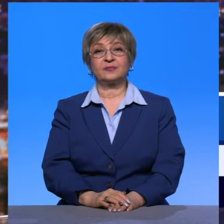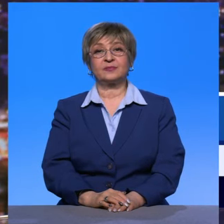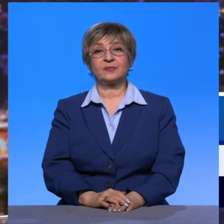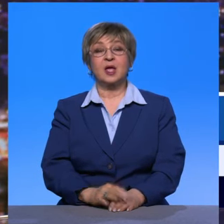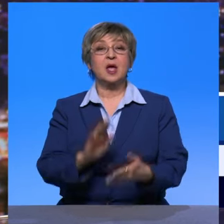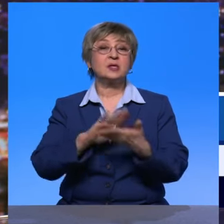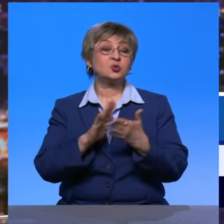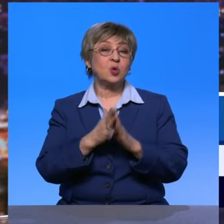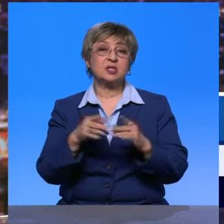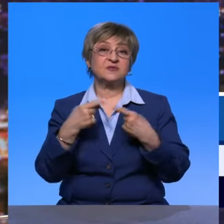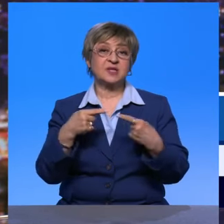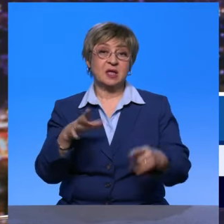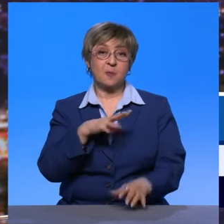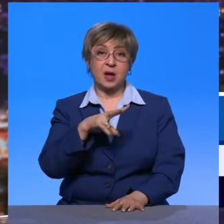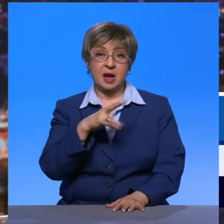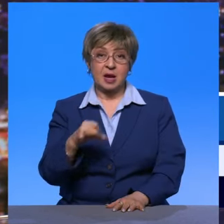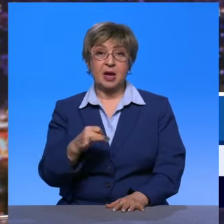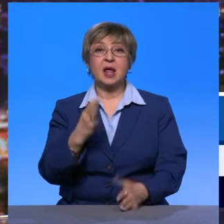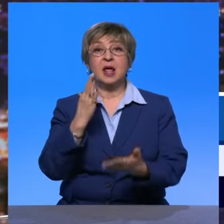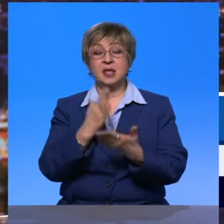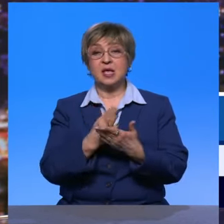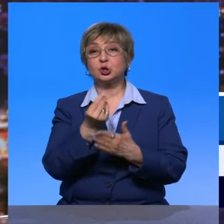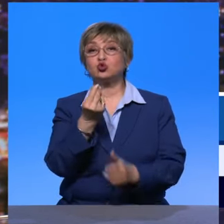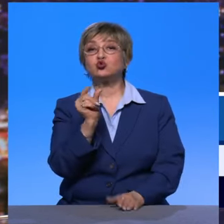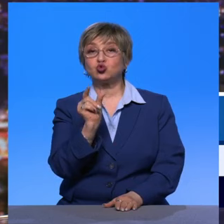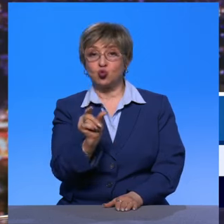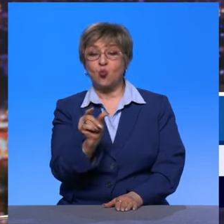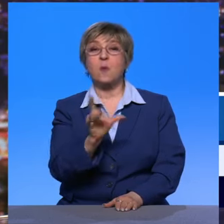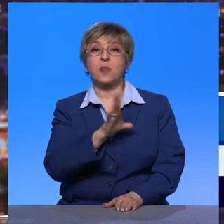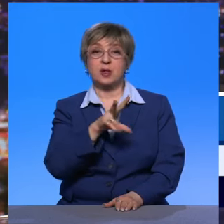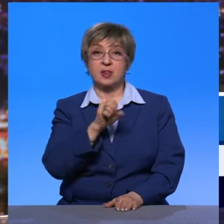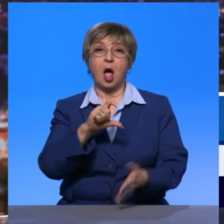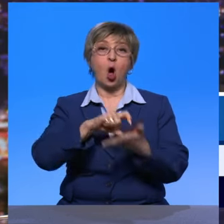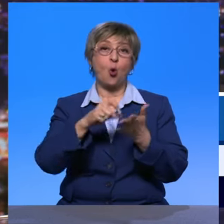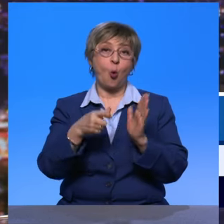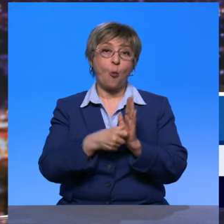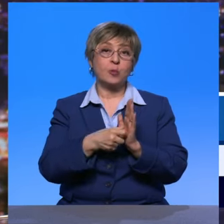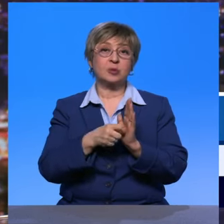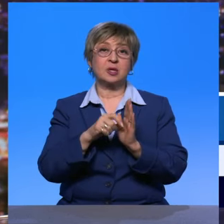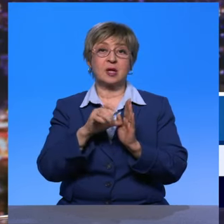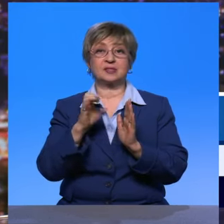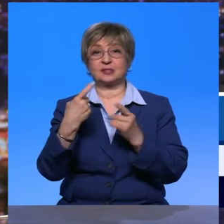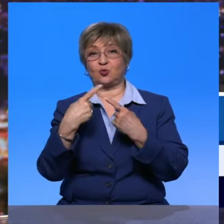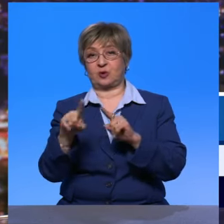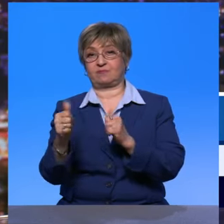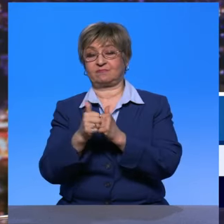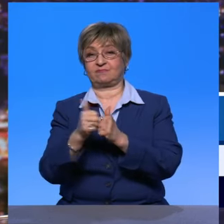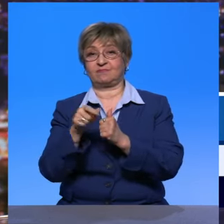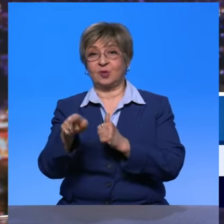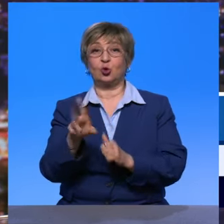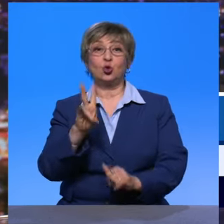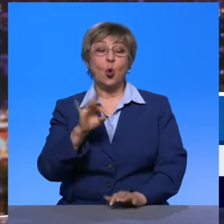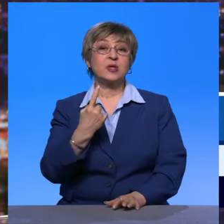Ситуации всякие были. К идее какая-то определенная сумма была, комната с подселением в квартире. Ну, единственное, что, конечно,